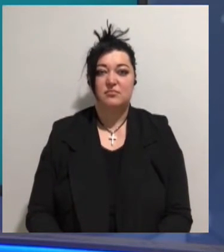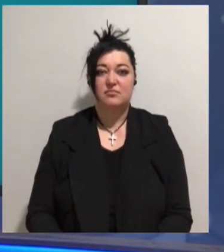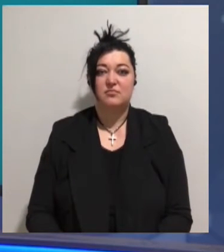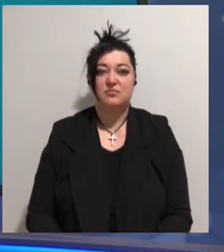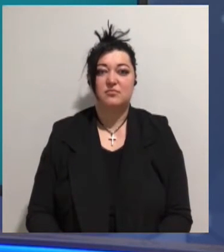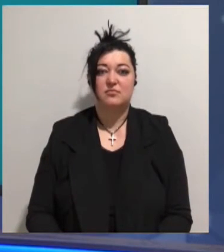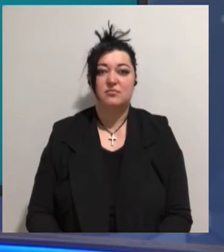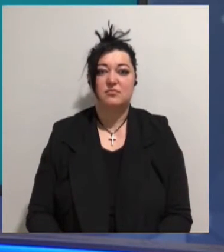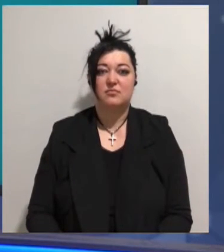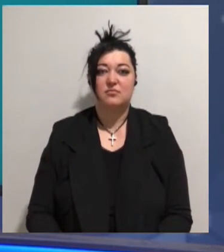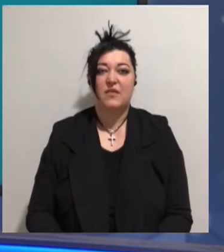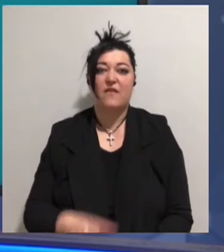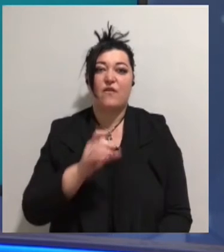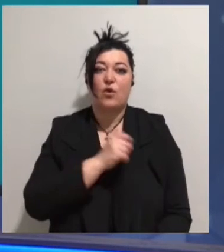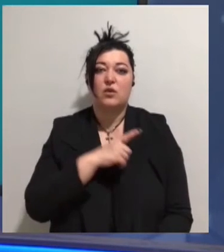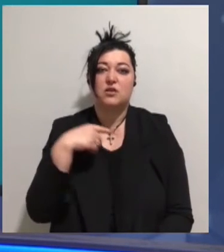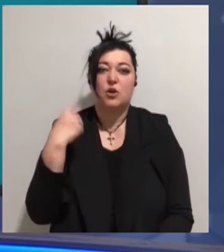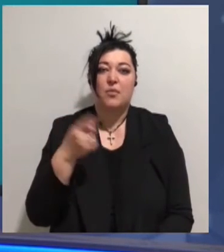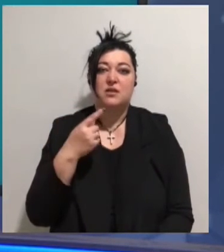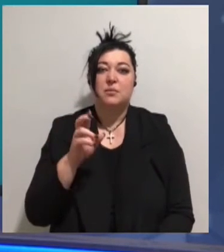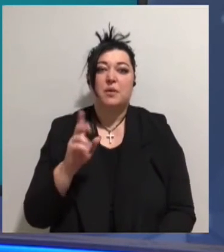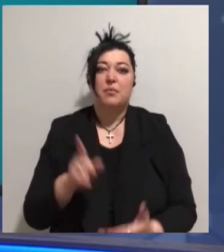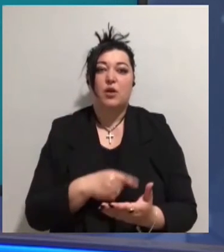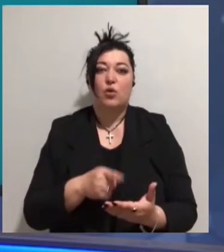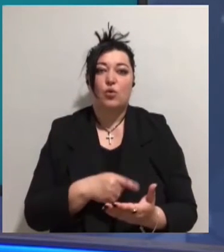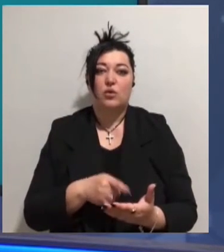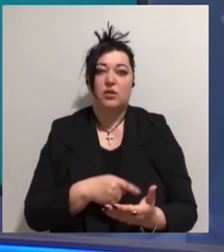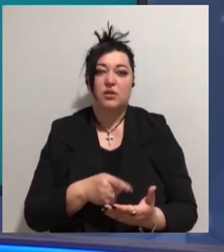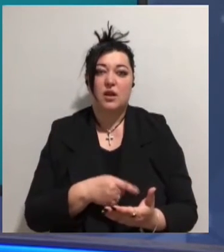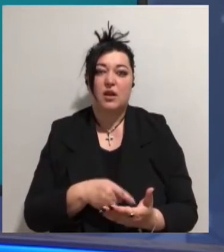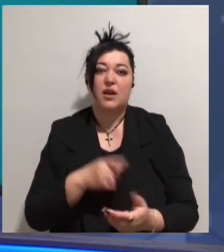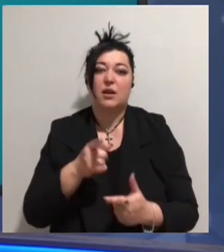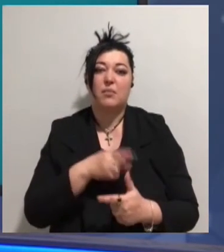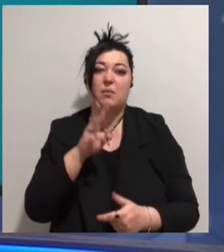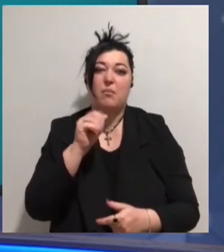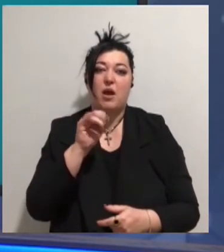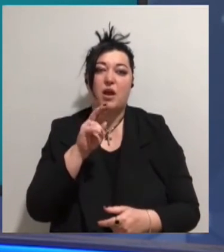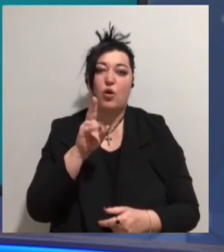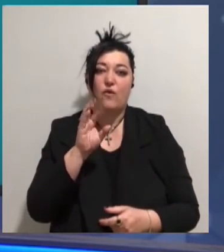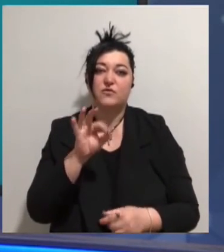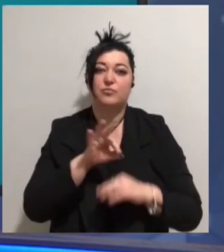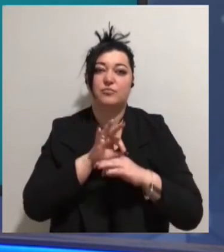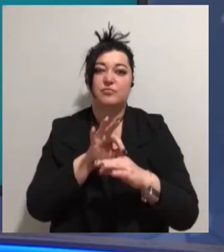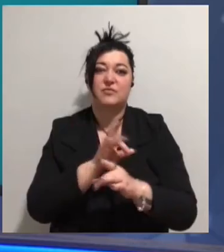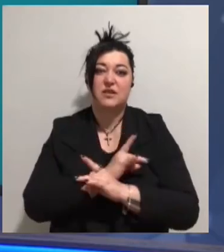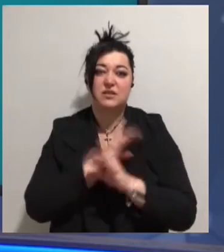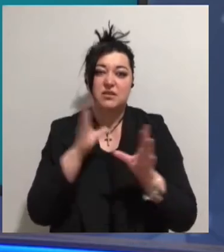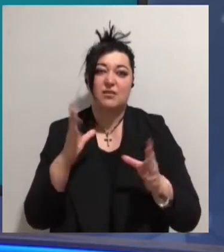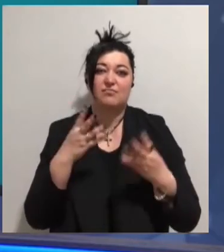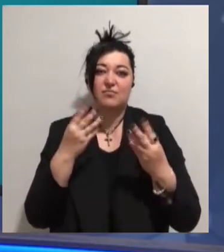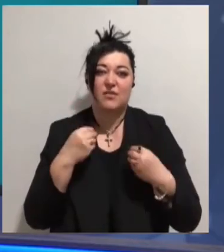В Одеській обласній бібліотеці для юнацтва імені Маяковського провели захід, присвячений Дню народження